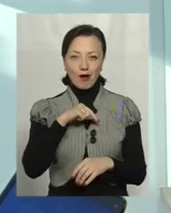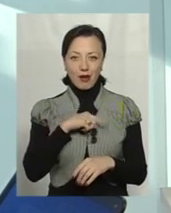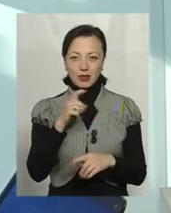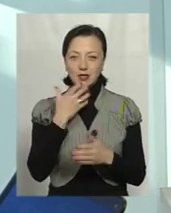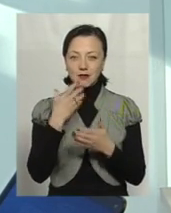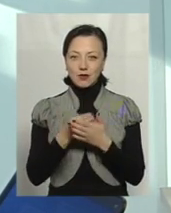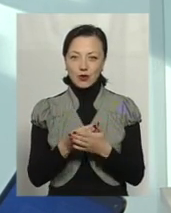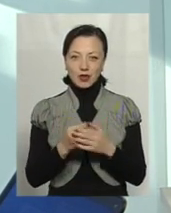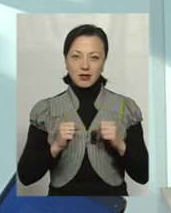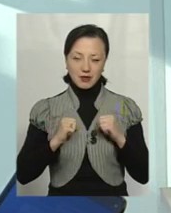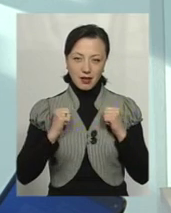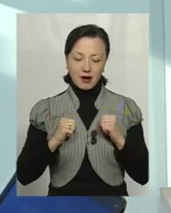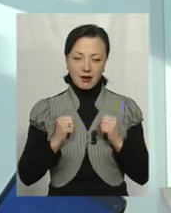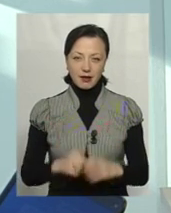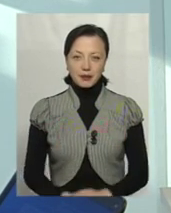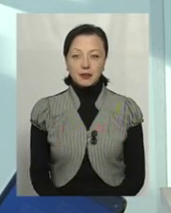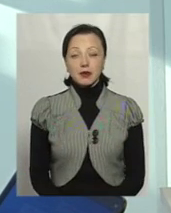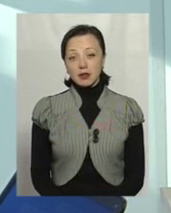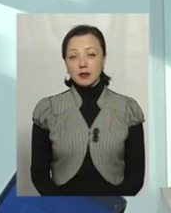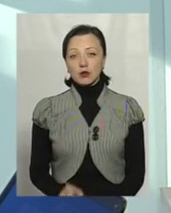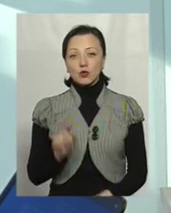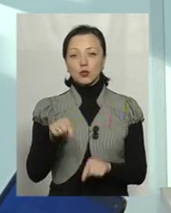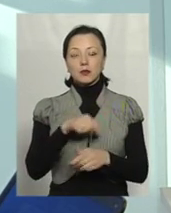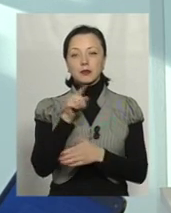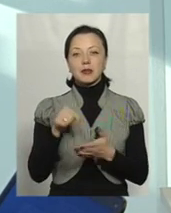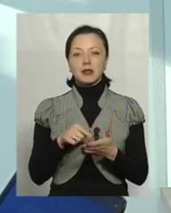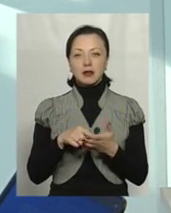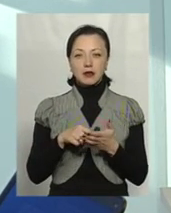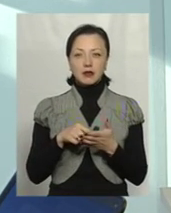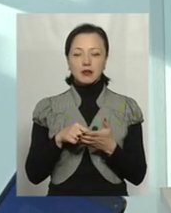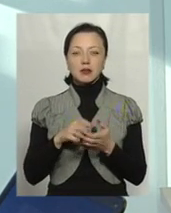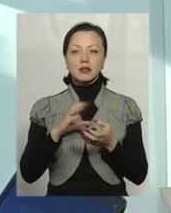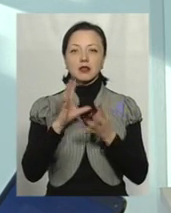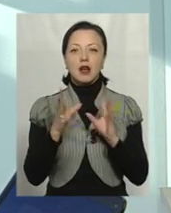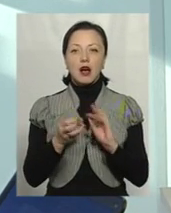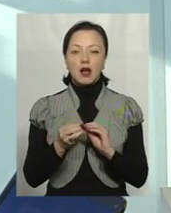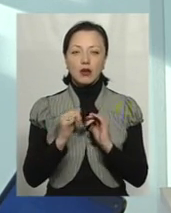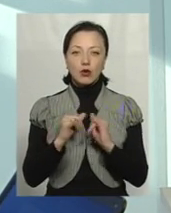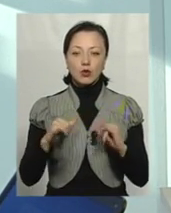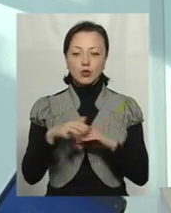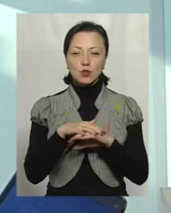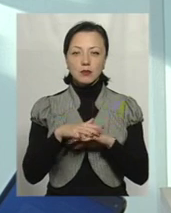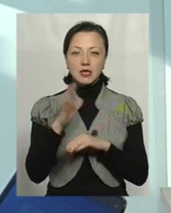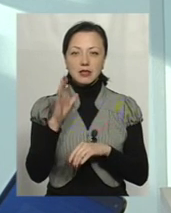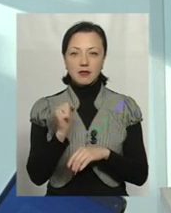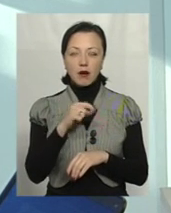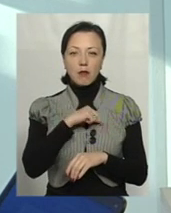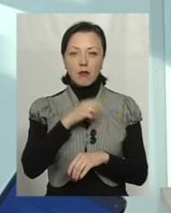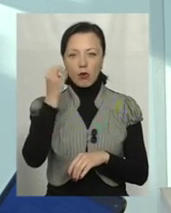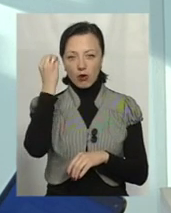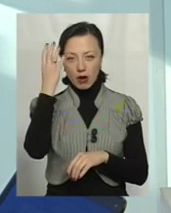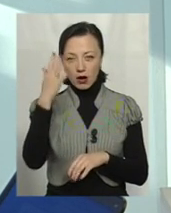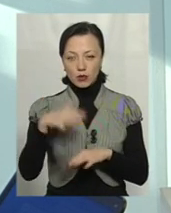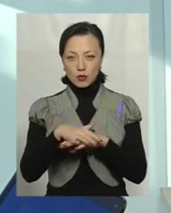за свої моральні вчинки. Тобто тут питання вже загального розвитку суспільства, моралі суспільства,